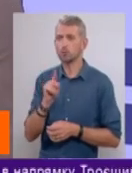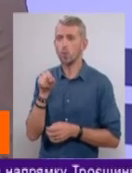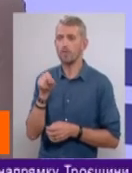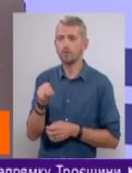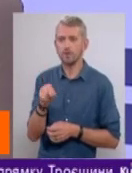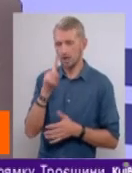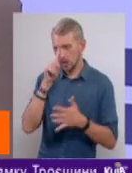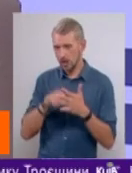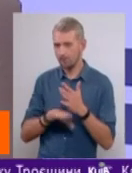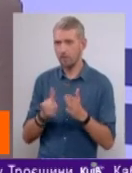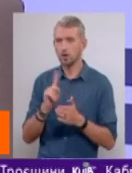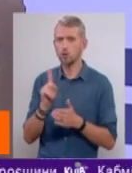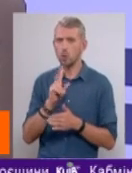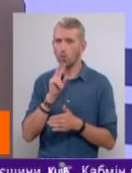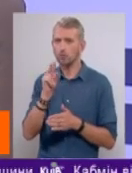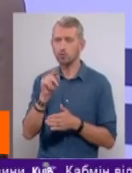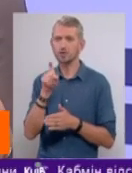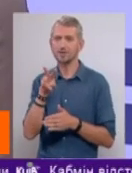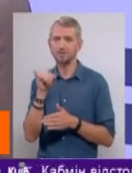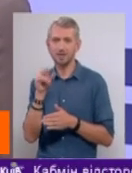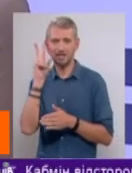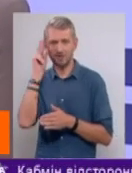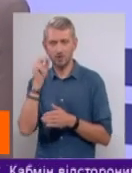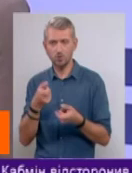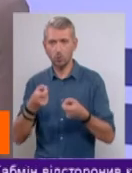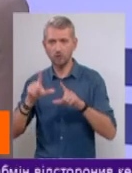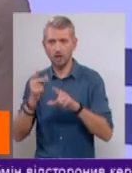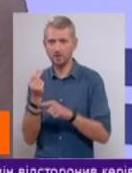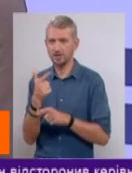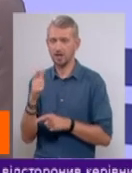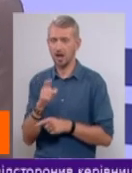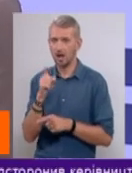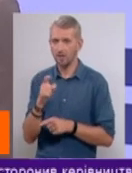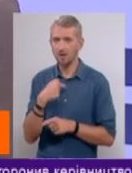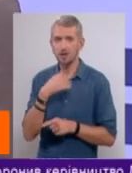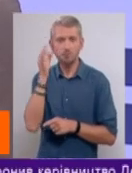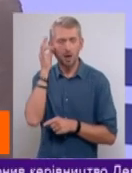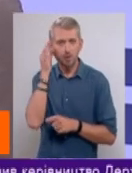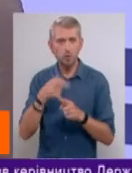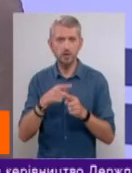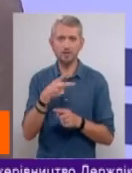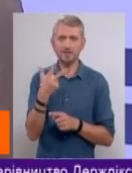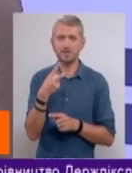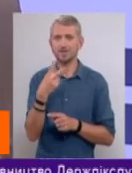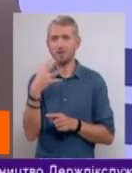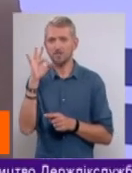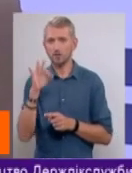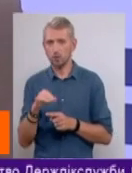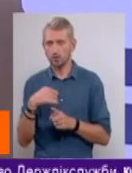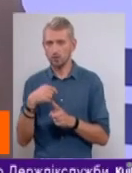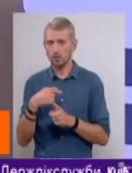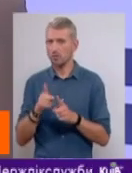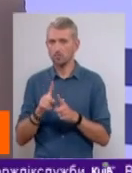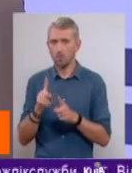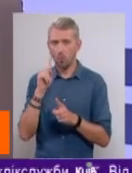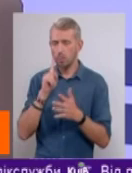не уверен, что озвученные ЗМИ цифры, зростание цены на газ, я напоминаю, что это 23-25% верные.